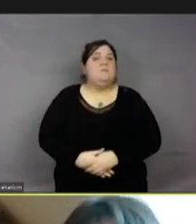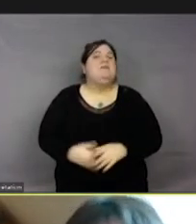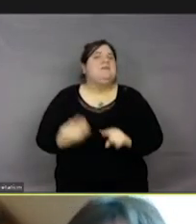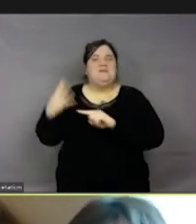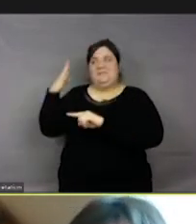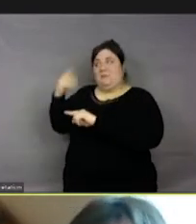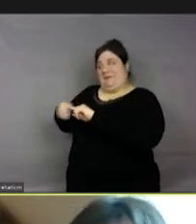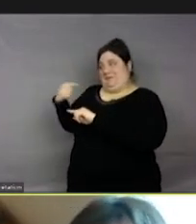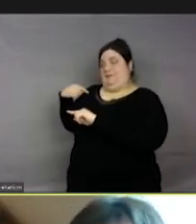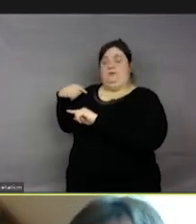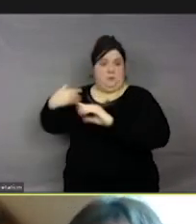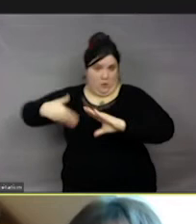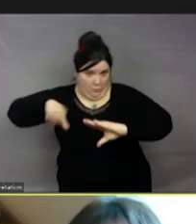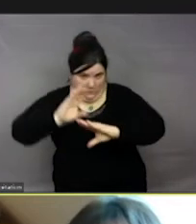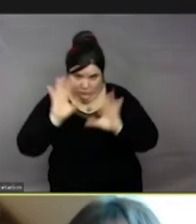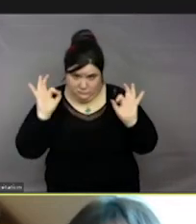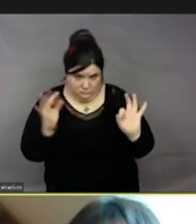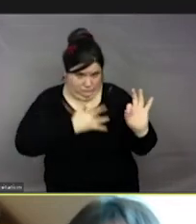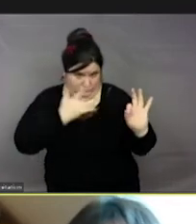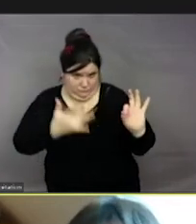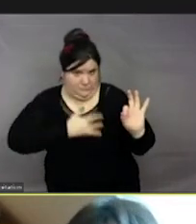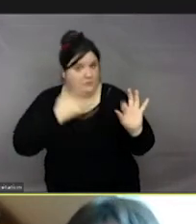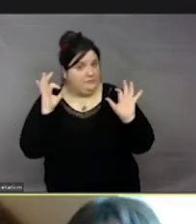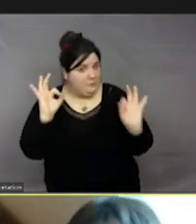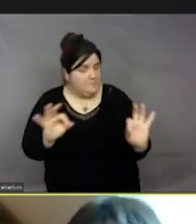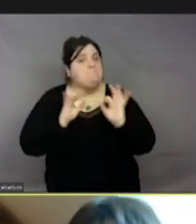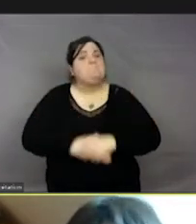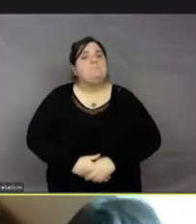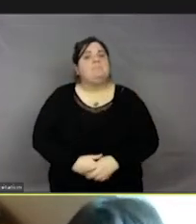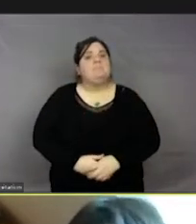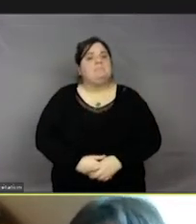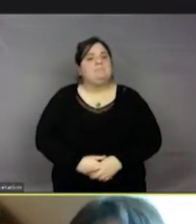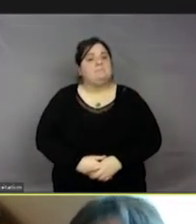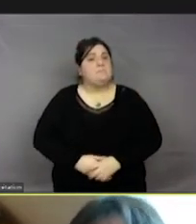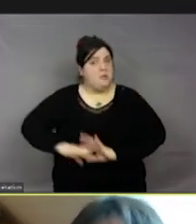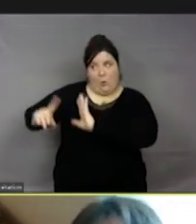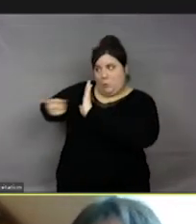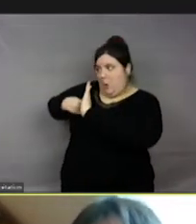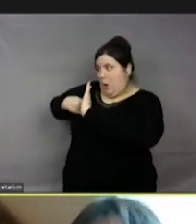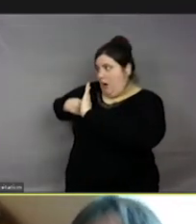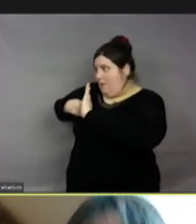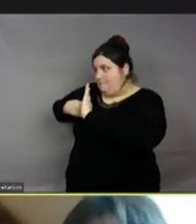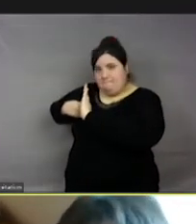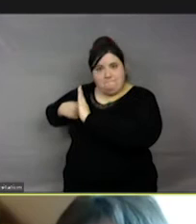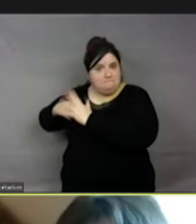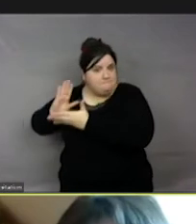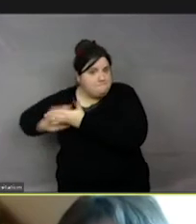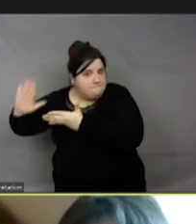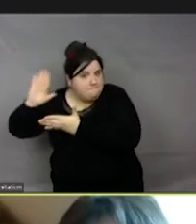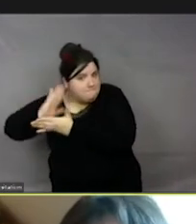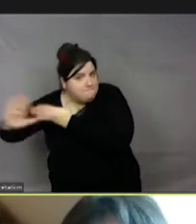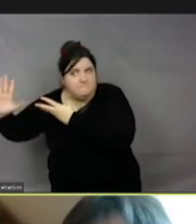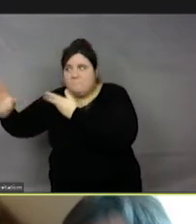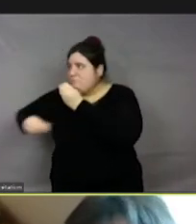précédente de Rémi Marion, puisque nous voyons que sans le droit, sans les textes